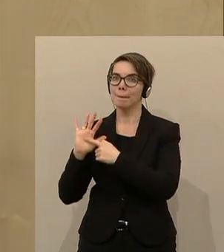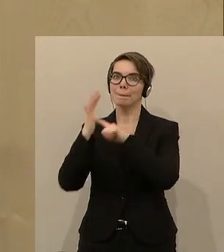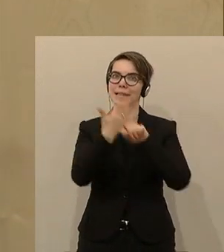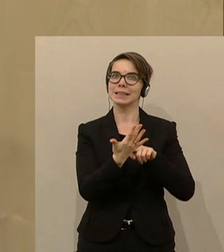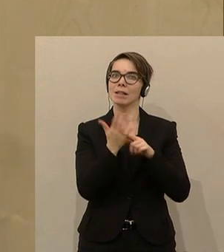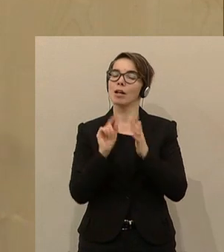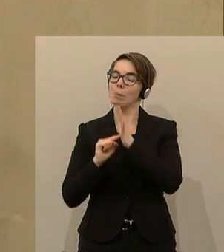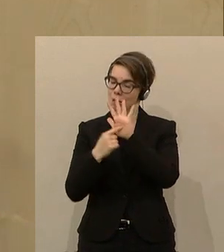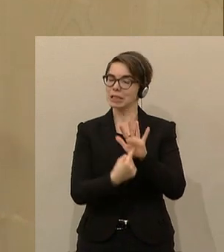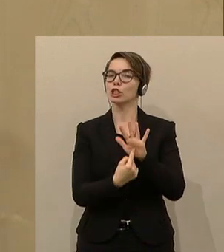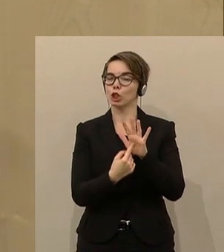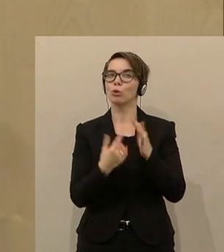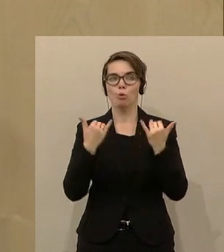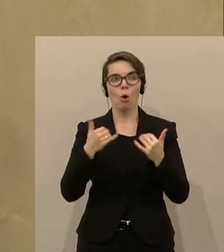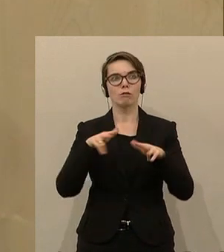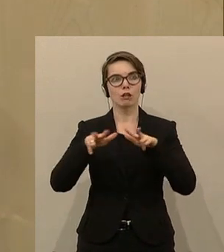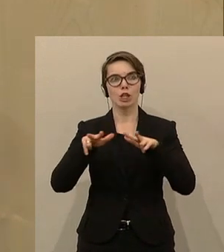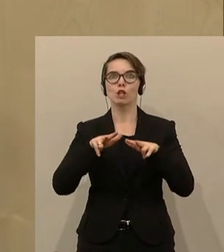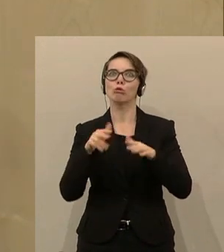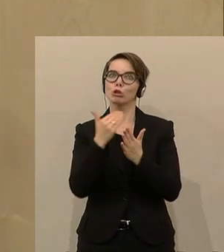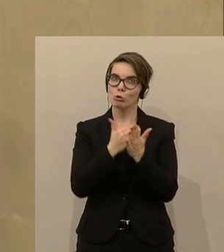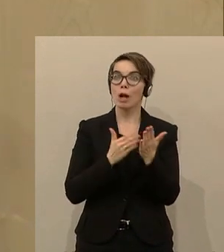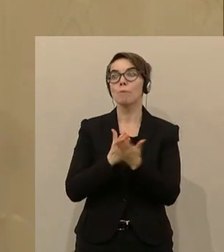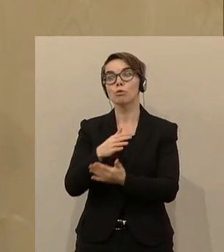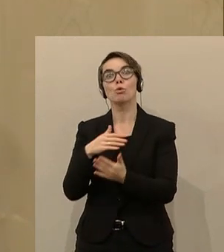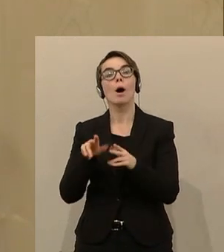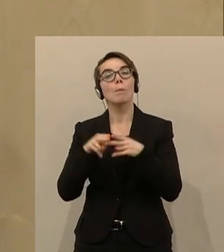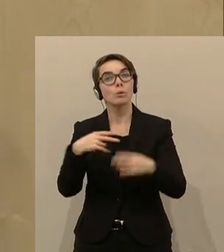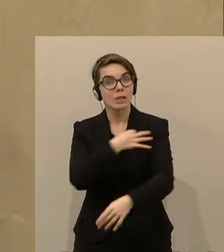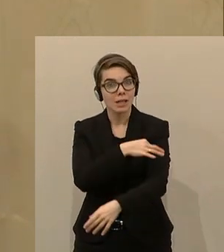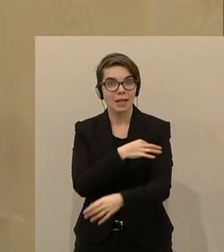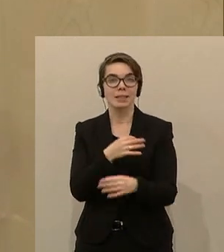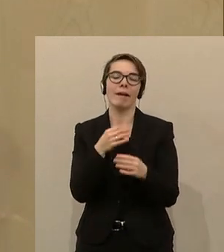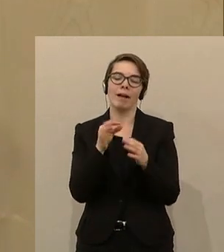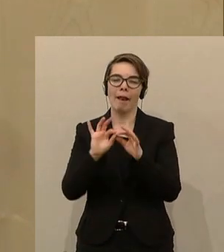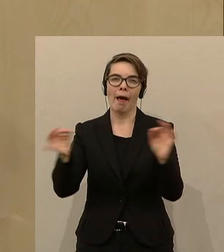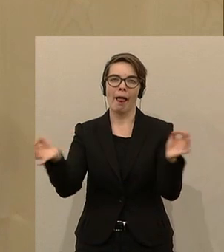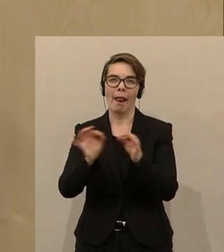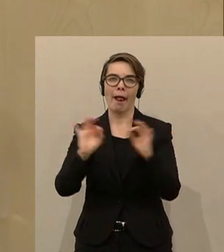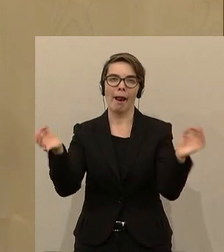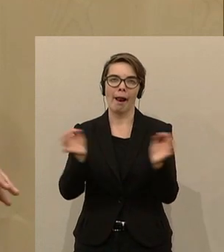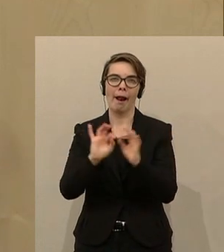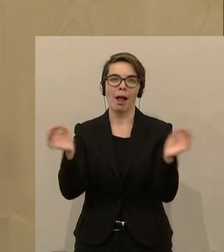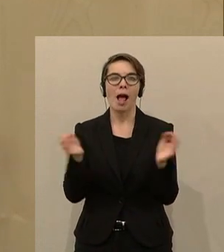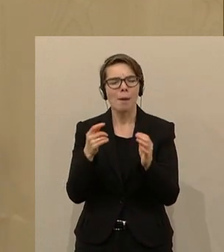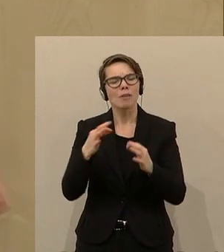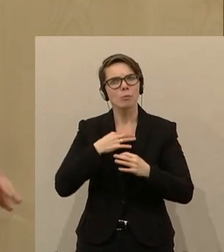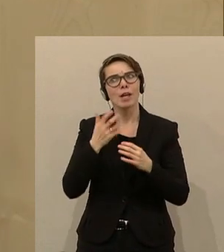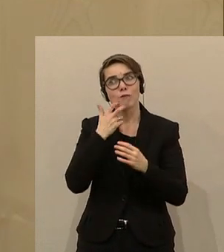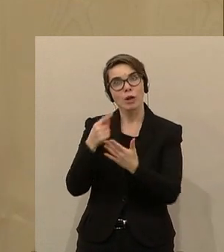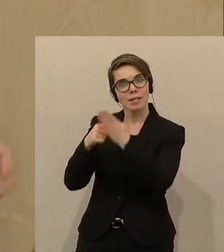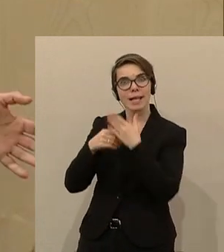Regierungsprogramms durch den Bundeskanzler neben den hohlen Phrasen ein, zwei, drei Inhalte auch noch präsentiert